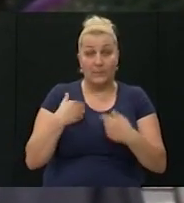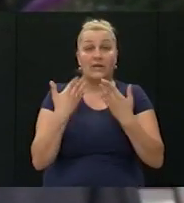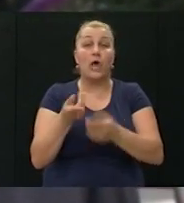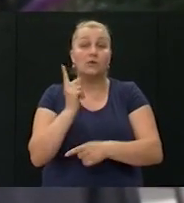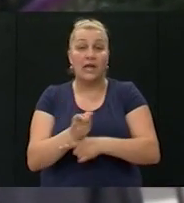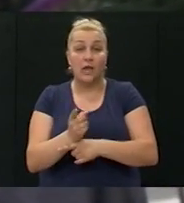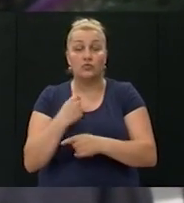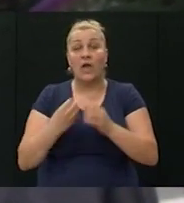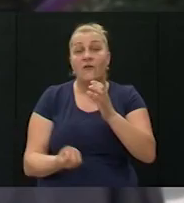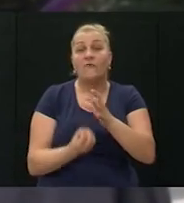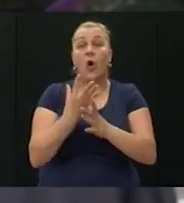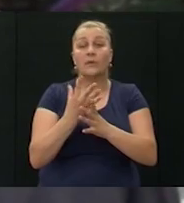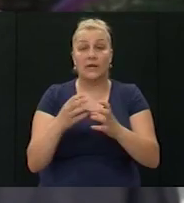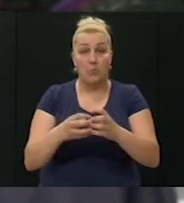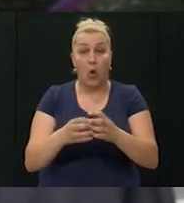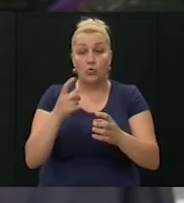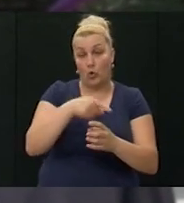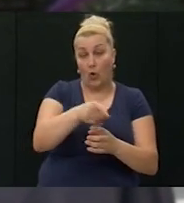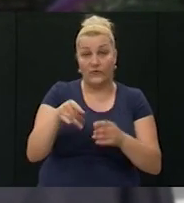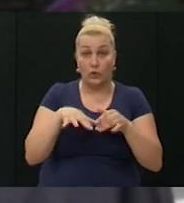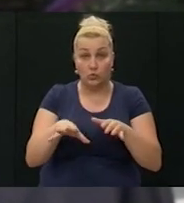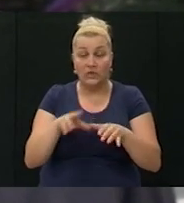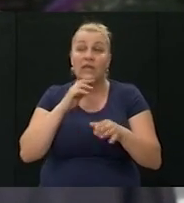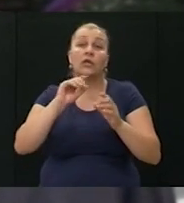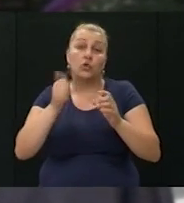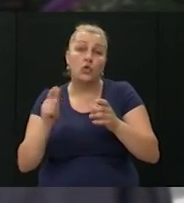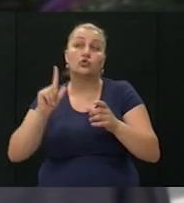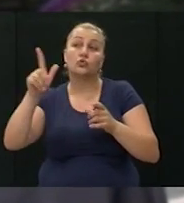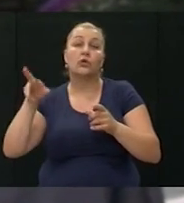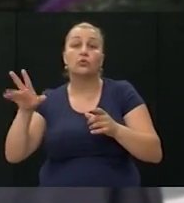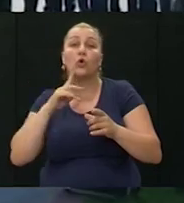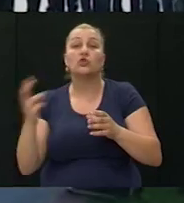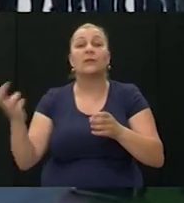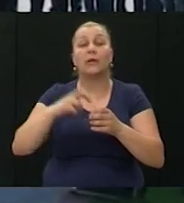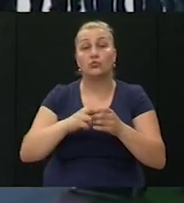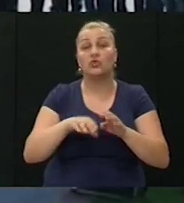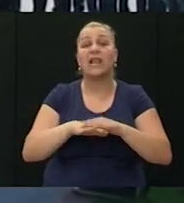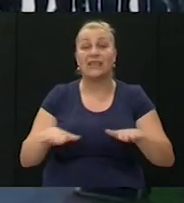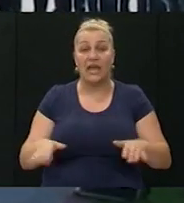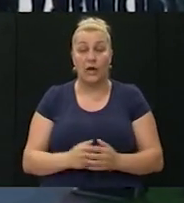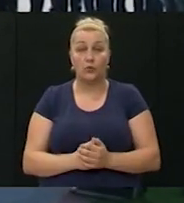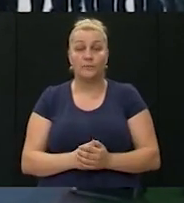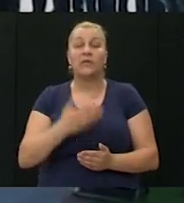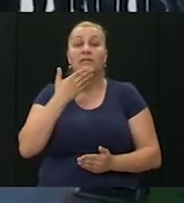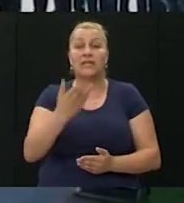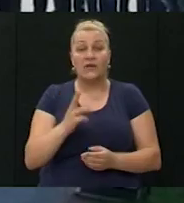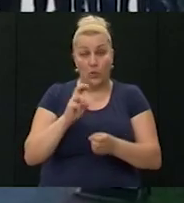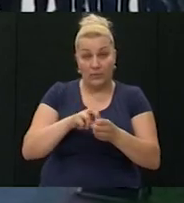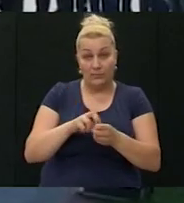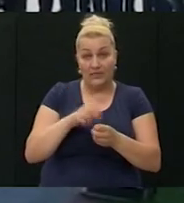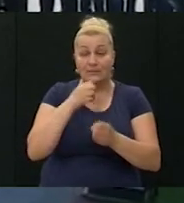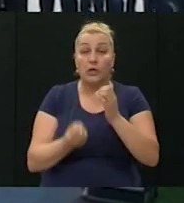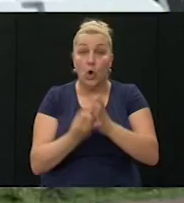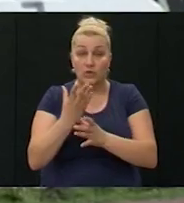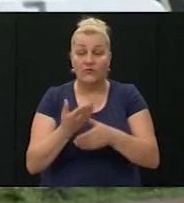zadaću da formiram bojnu od dijela tih ljudi i ljudi koji će mi se priključiti na terenu. Zahvalu pripadnicima i osnivačima prve